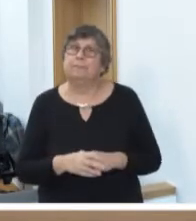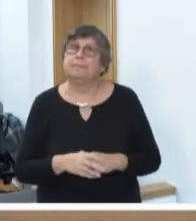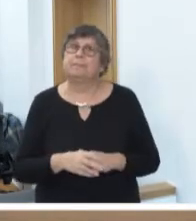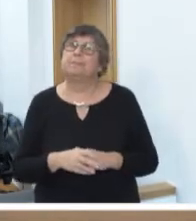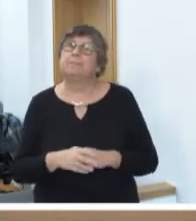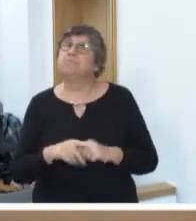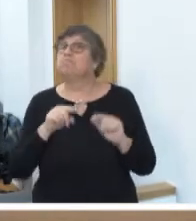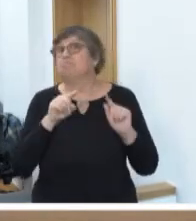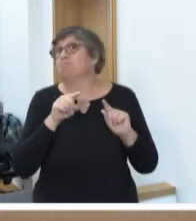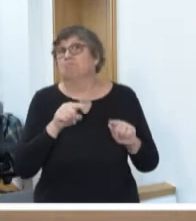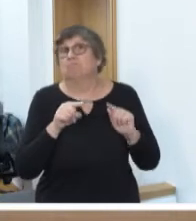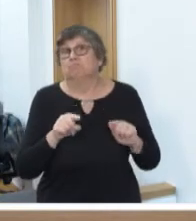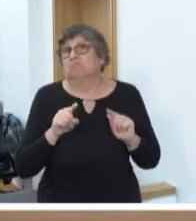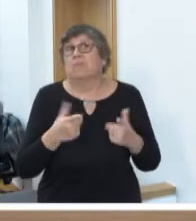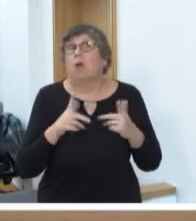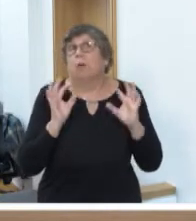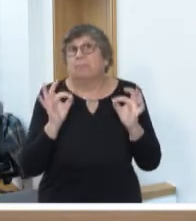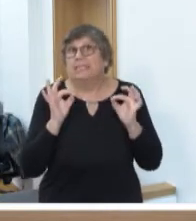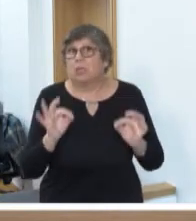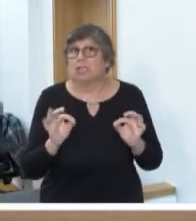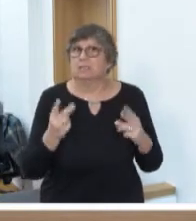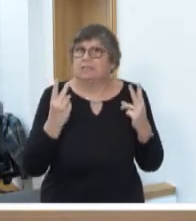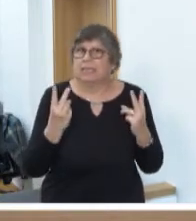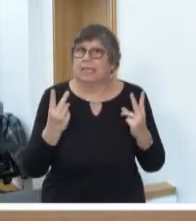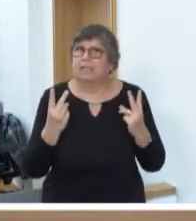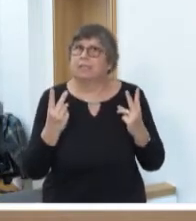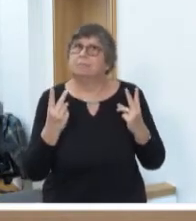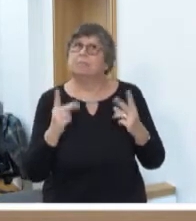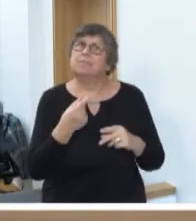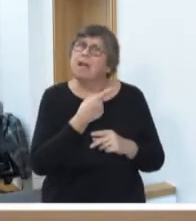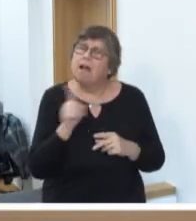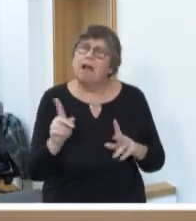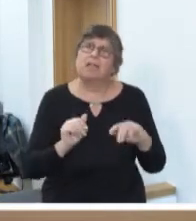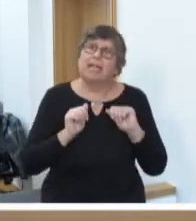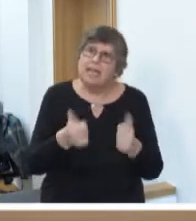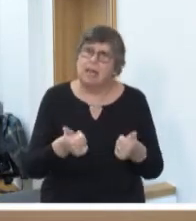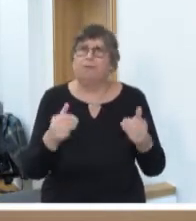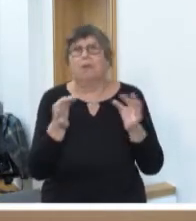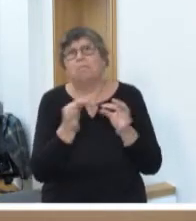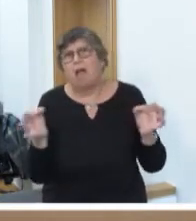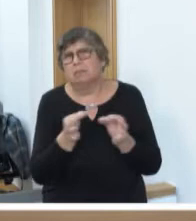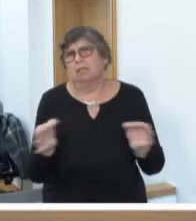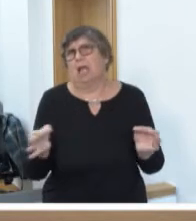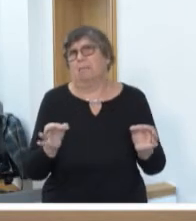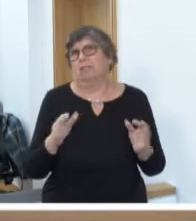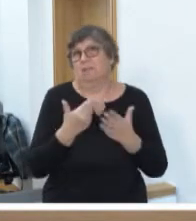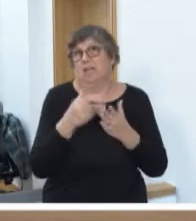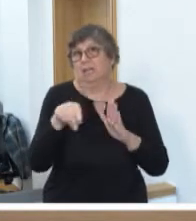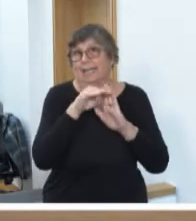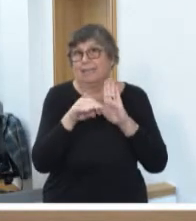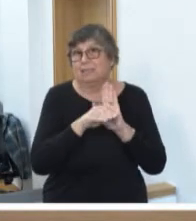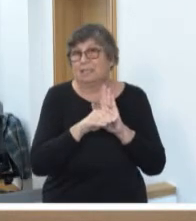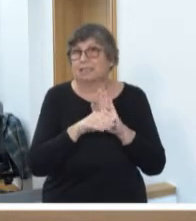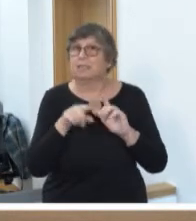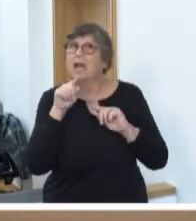Da ist es von ganz besonderer Bedeutung, dass bei allen Hilfen und allen Maßnahmen aufgrund dieses Gesetzes auch die